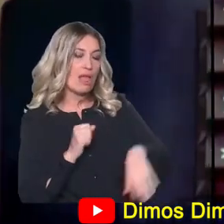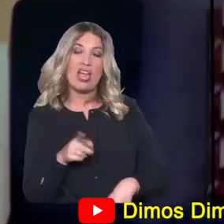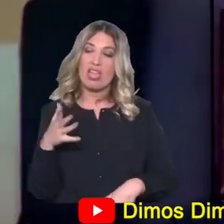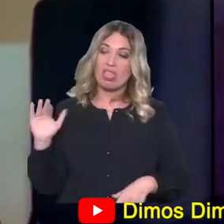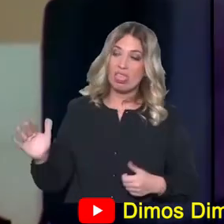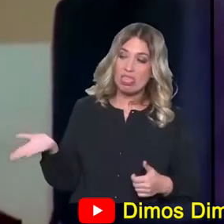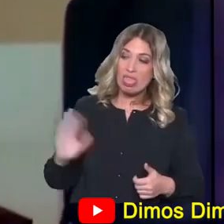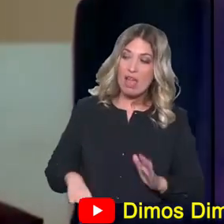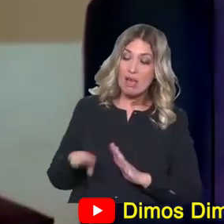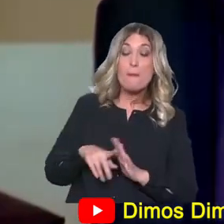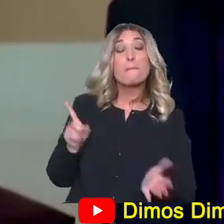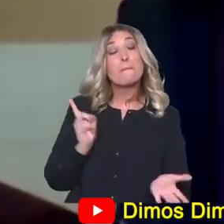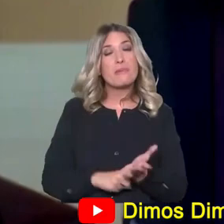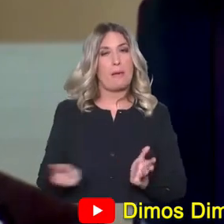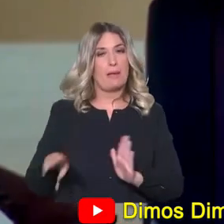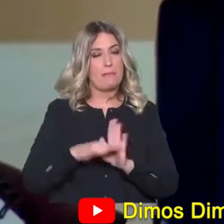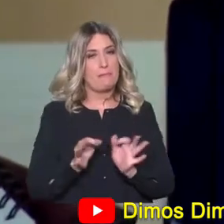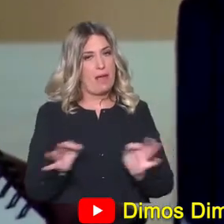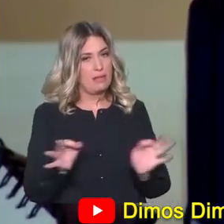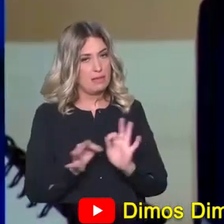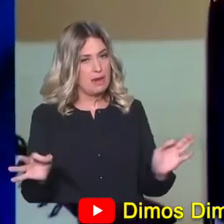μέτρα, πολύ πιο σοβαρά και άμεσα. Νίκος, ευχαριστώ πολύ.